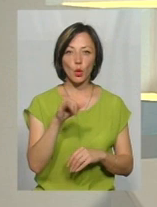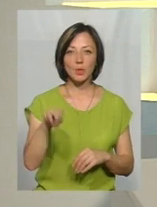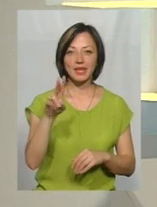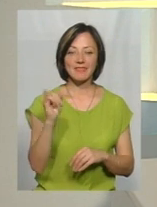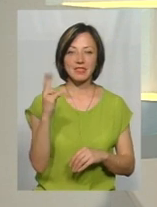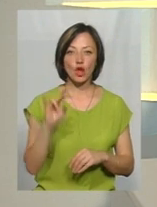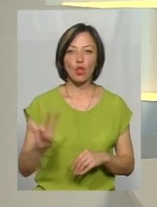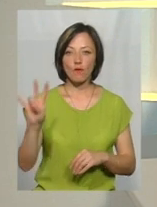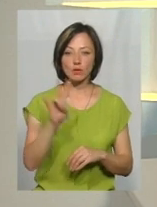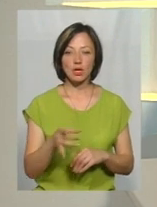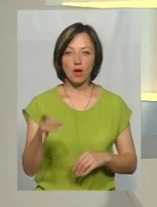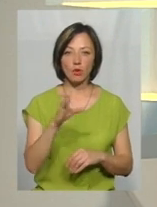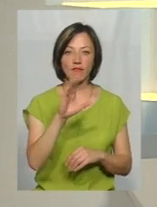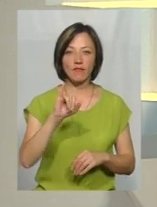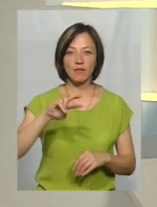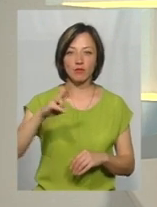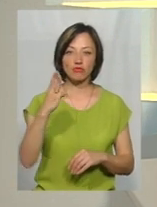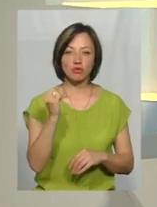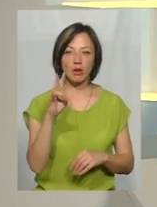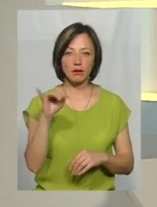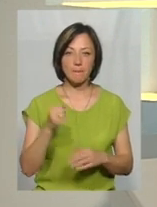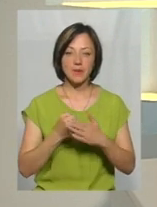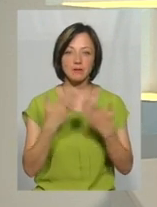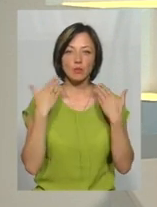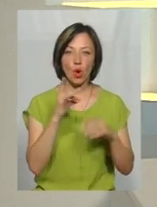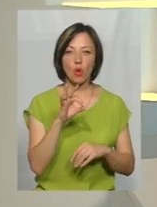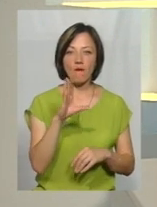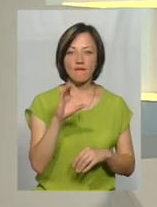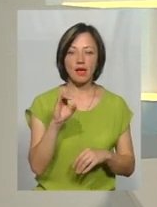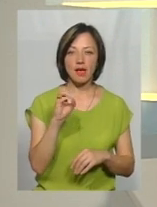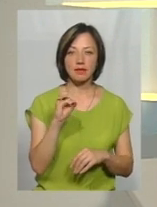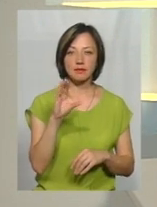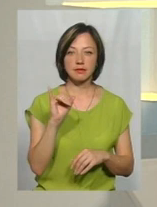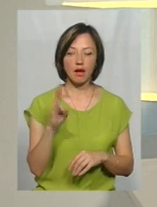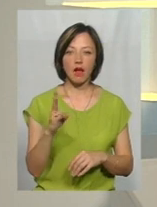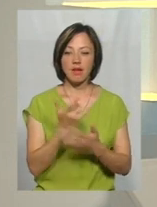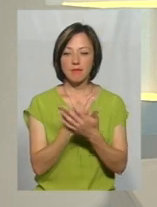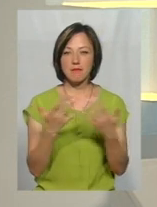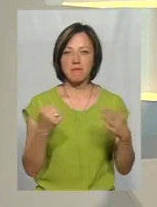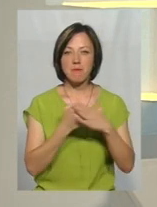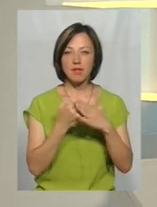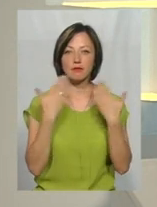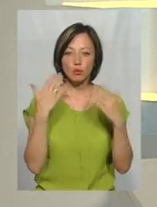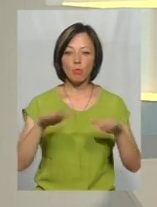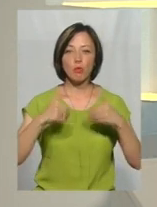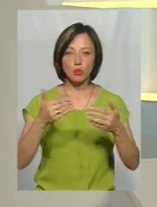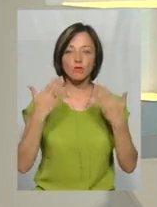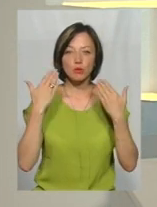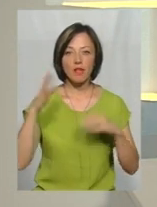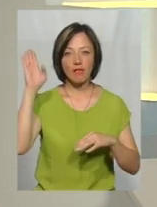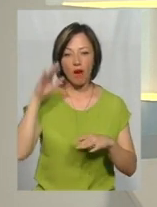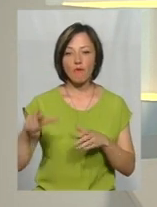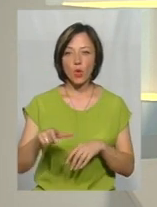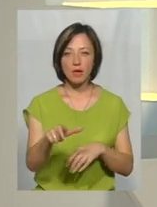район та Вільшани, Волочиський район база відпочинку Ровесник. Проте в області є ціла низка баз відпочинку, які пропонують відпочинок на воді.